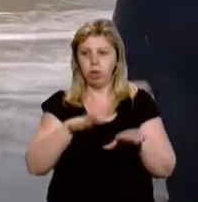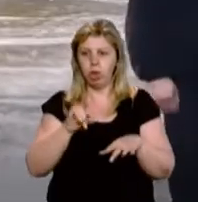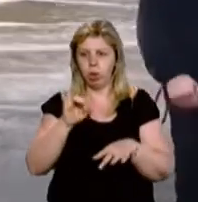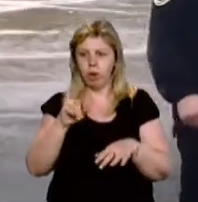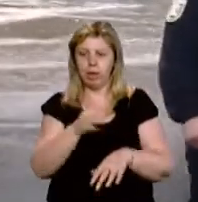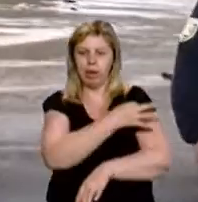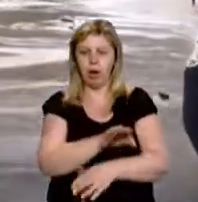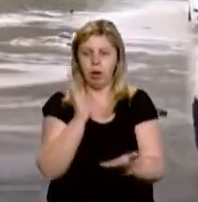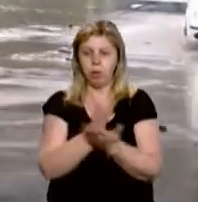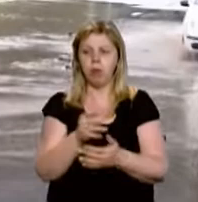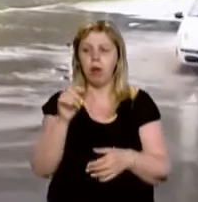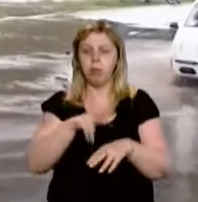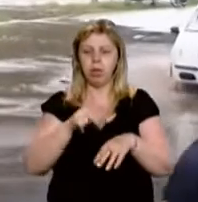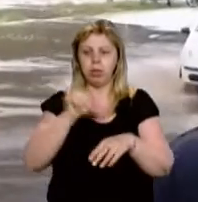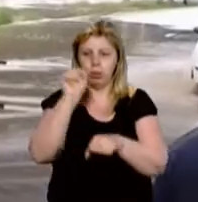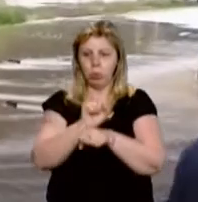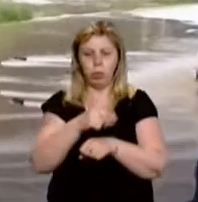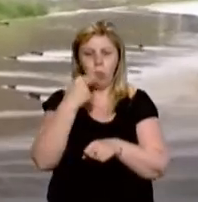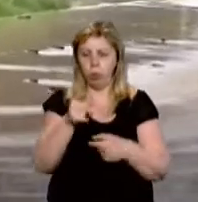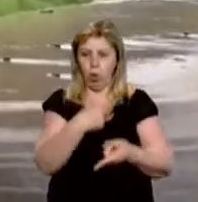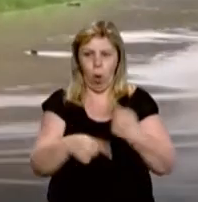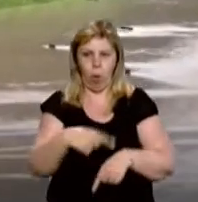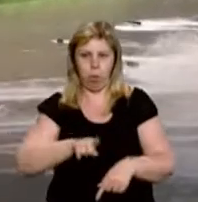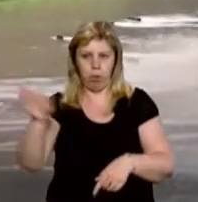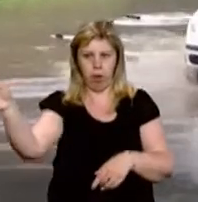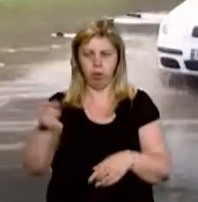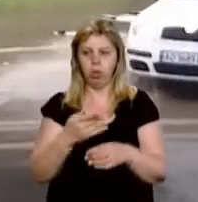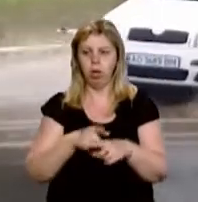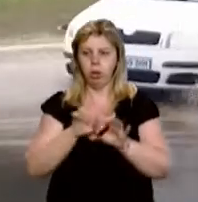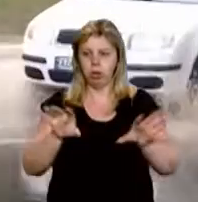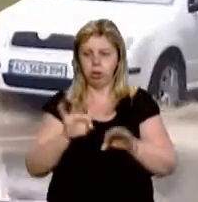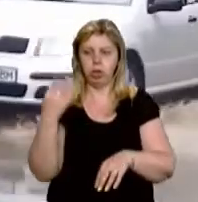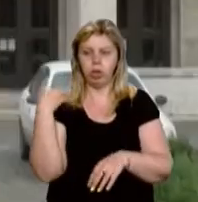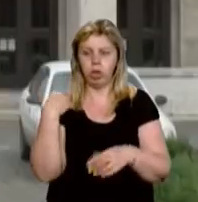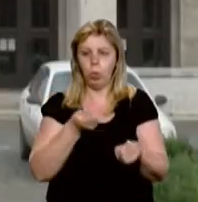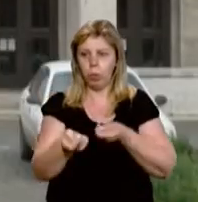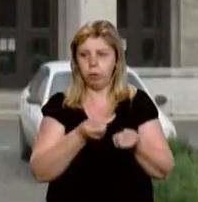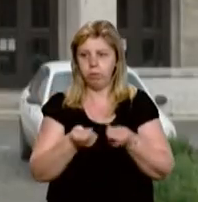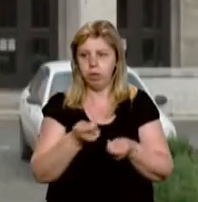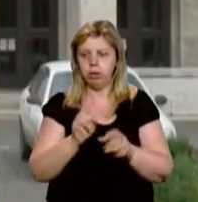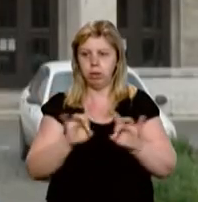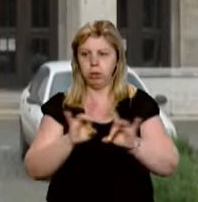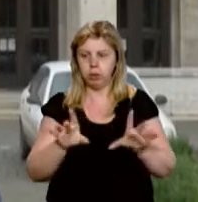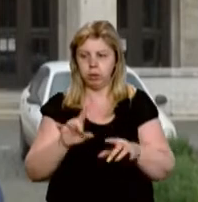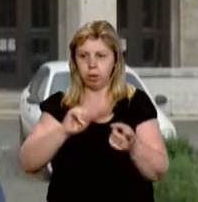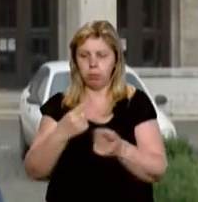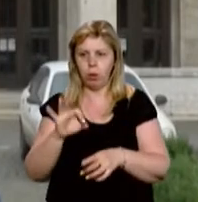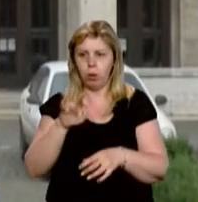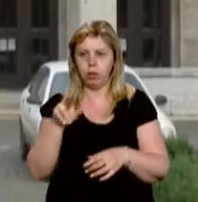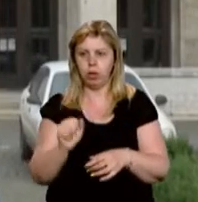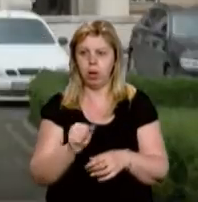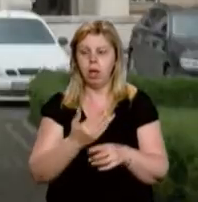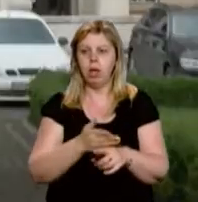Рахова поліція зупиняє автівки і рекомендує їхати іншим шляхом, розповів начальник управління цивільного захисту Закарпатської ОДА Віктор